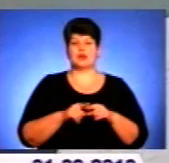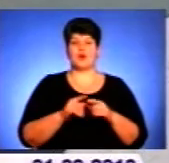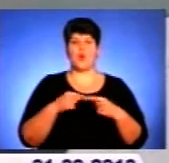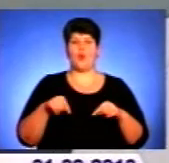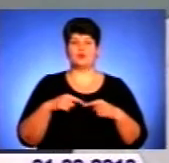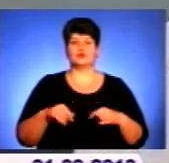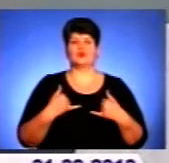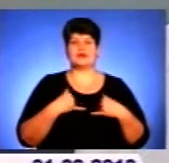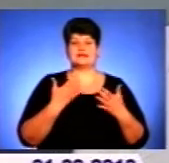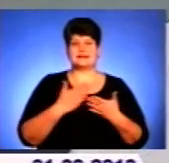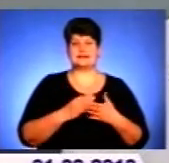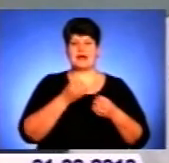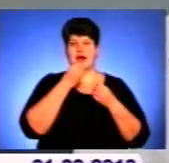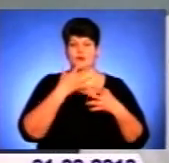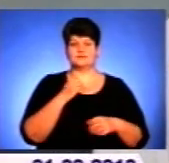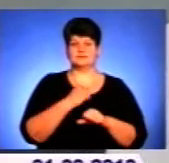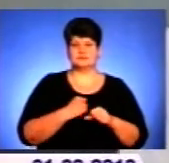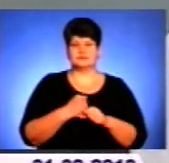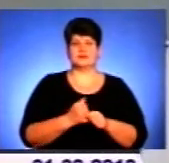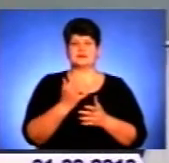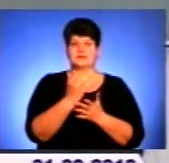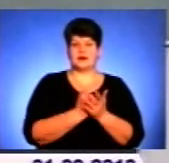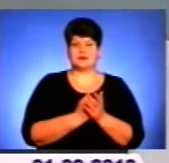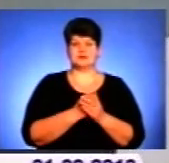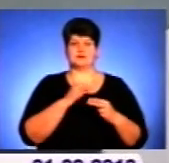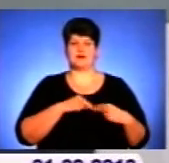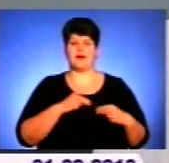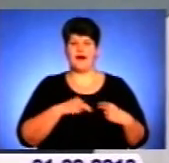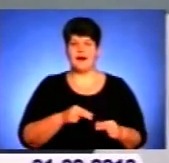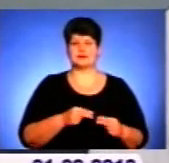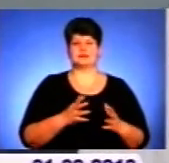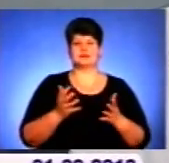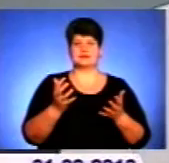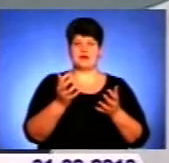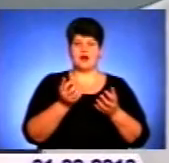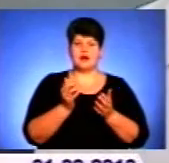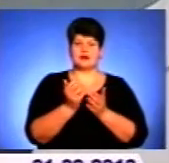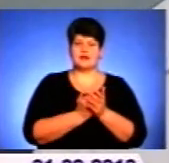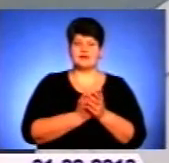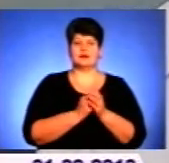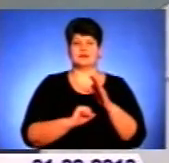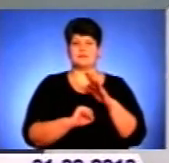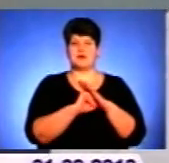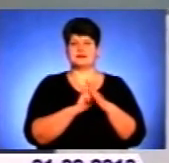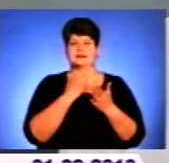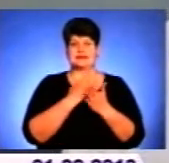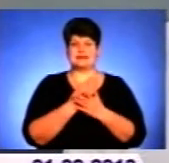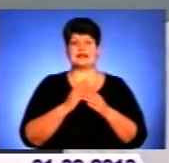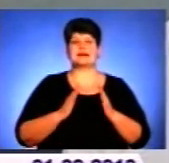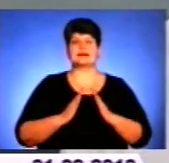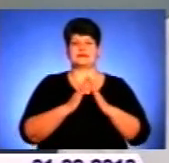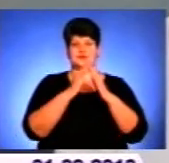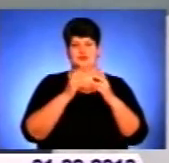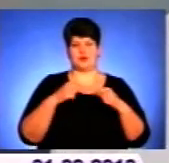хороші задели, сохранились кадри, сохранилась база, в тому числі є космічної